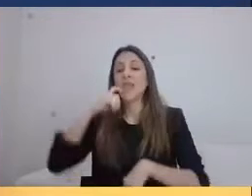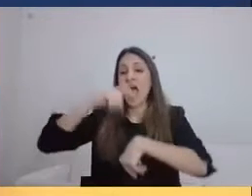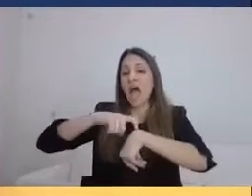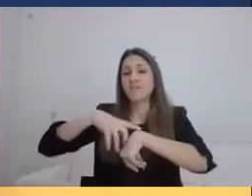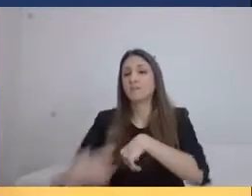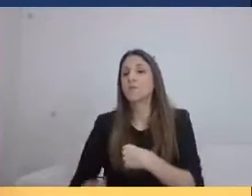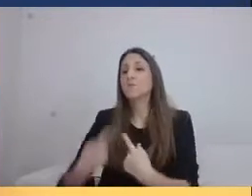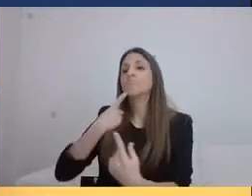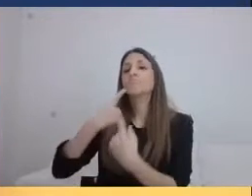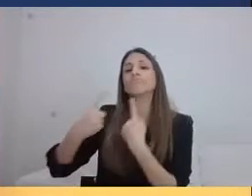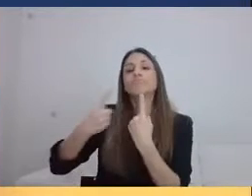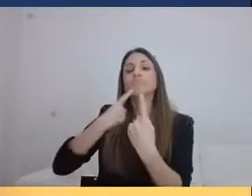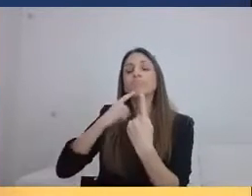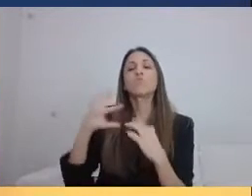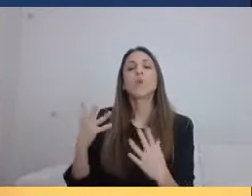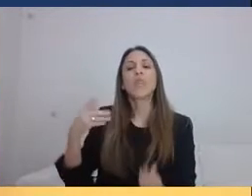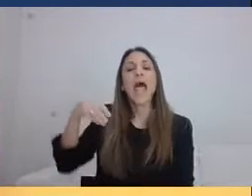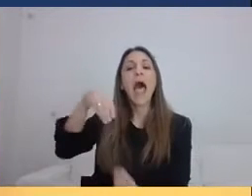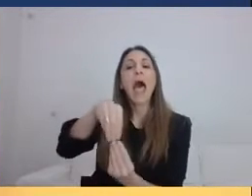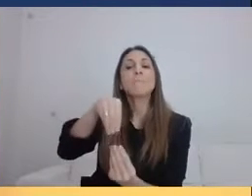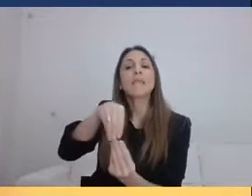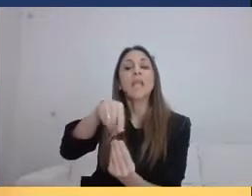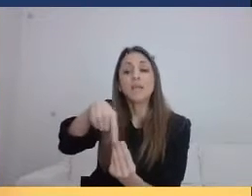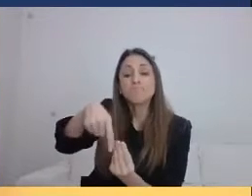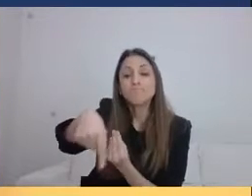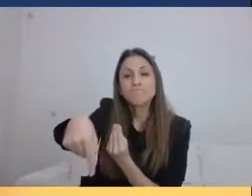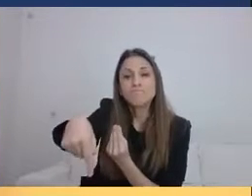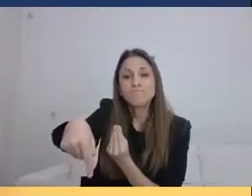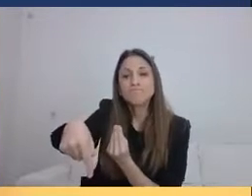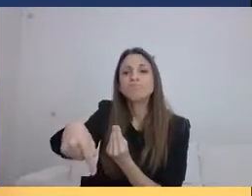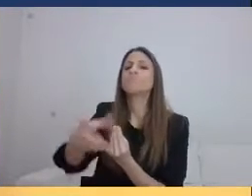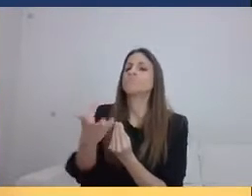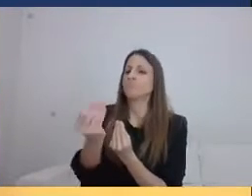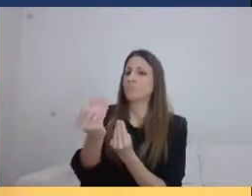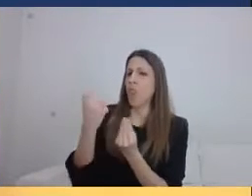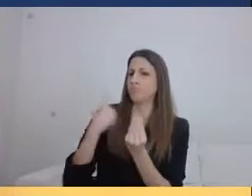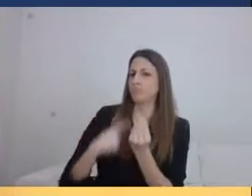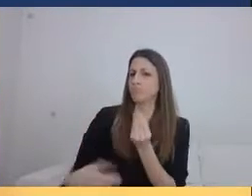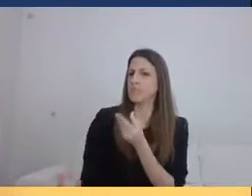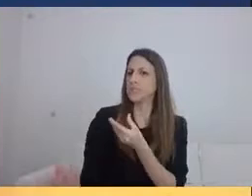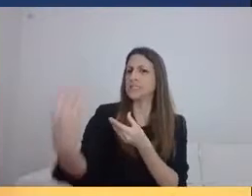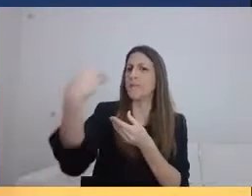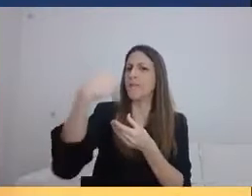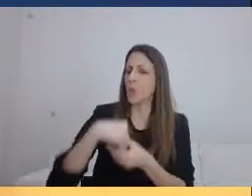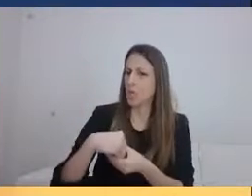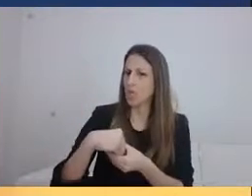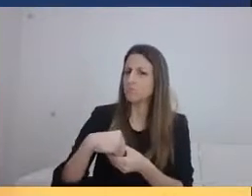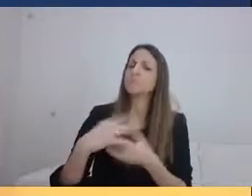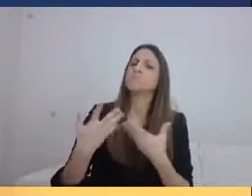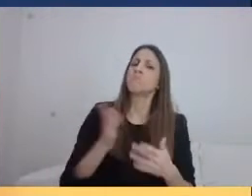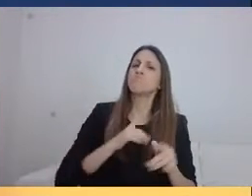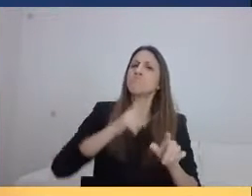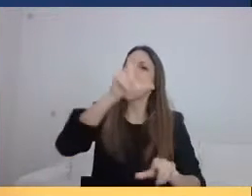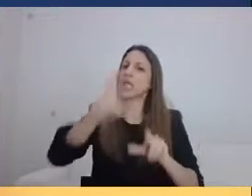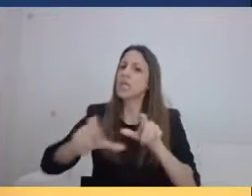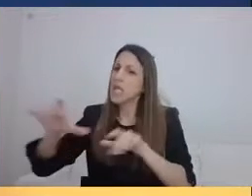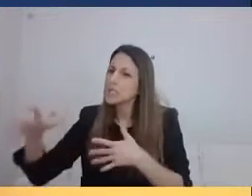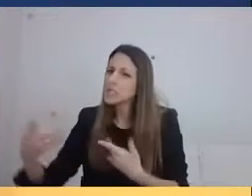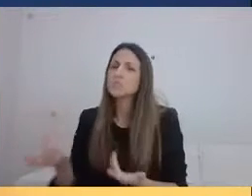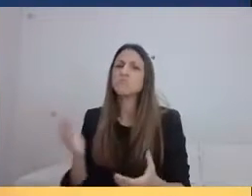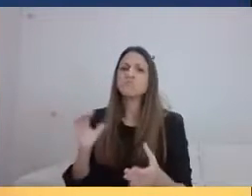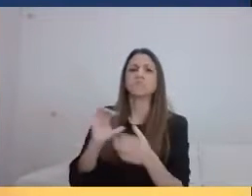τον Απρίλιο με διάφορους ενδιαφερόμενους φορείς, πολίτες, νόσης,